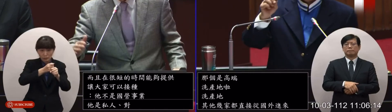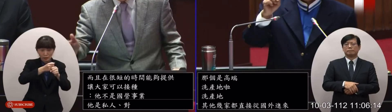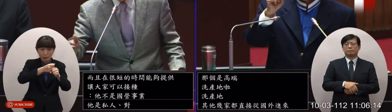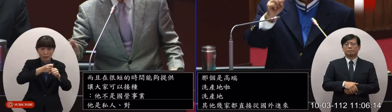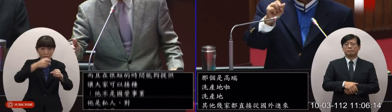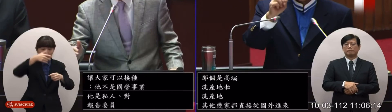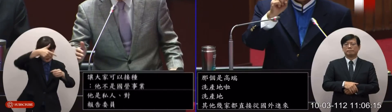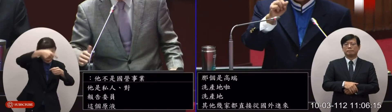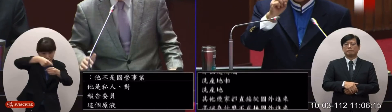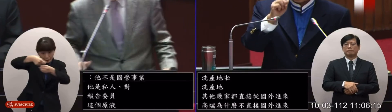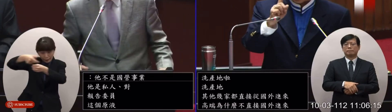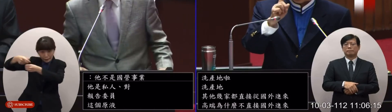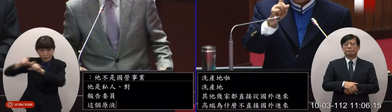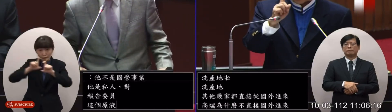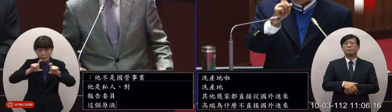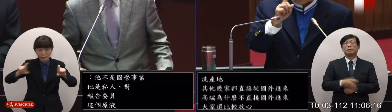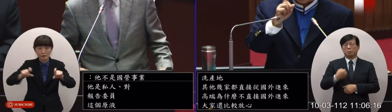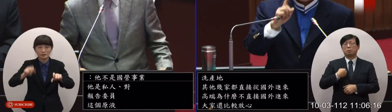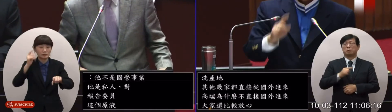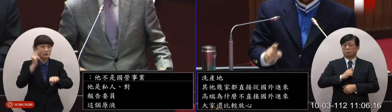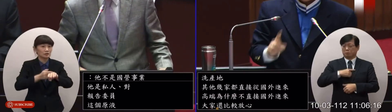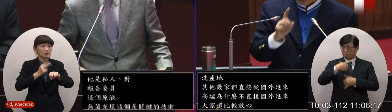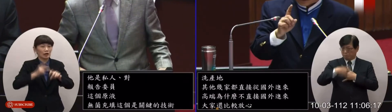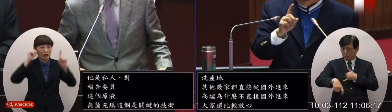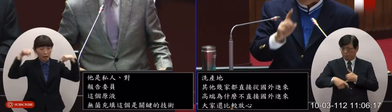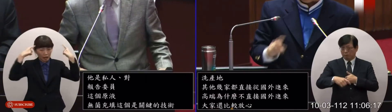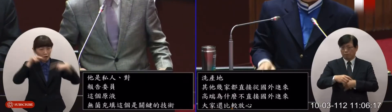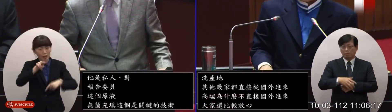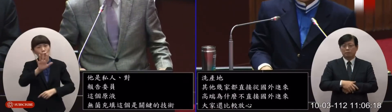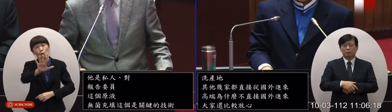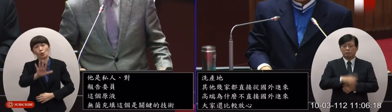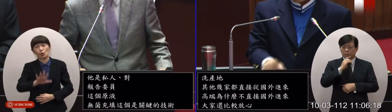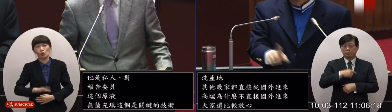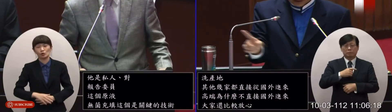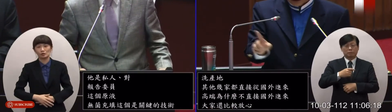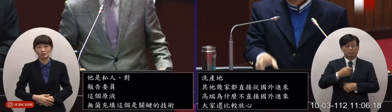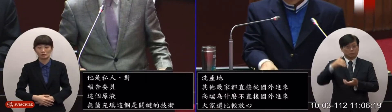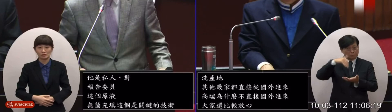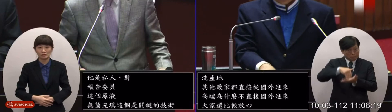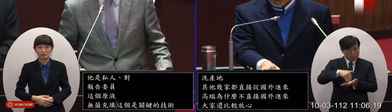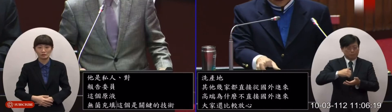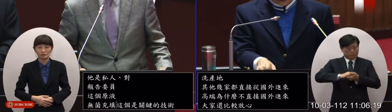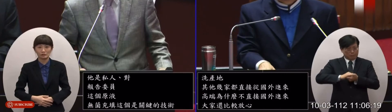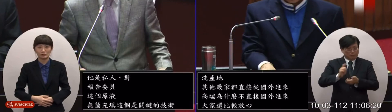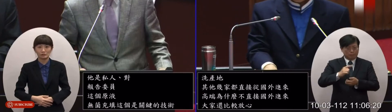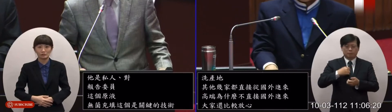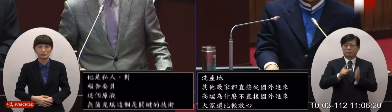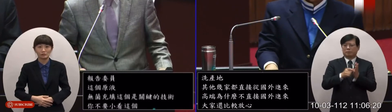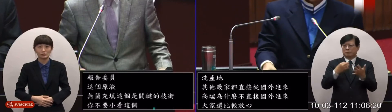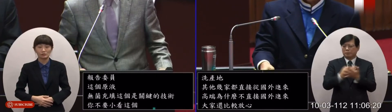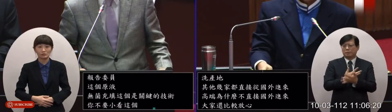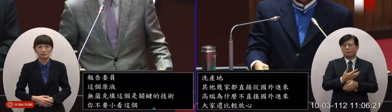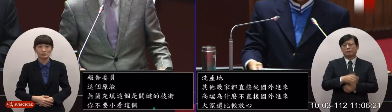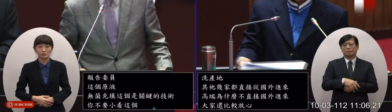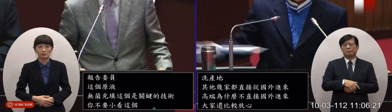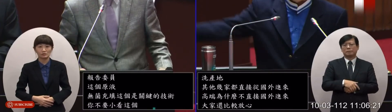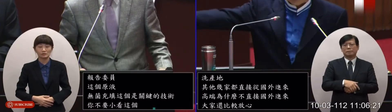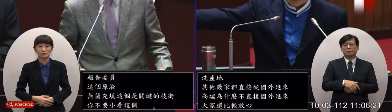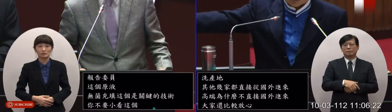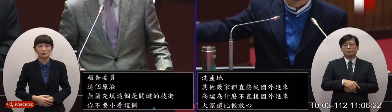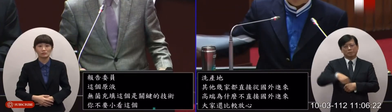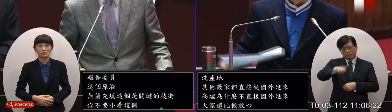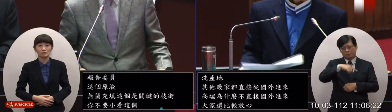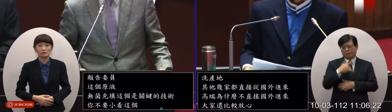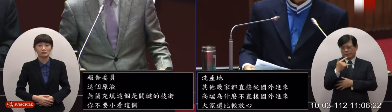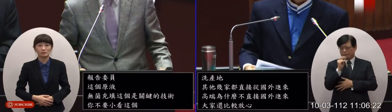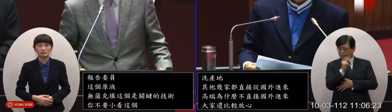這個是常態啊對我做一個齁小節啦因為我時間有限了我已經站太多時間了大家